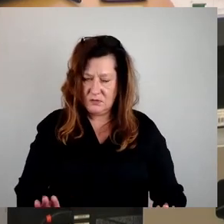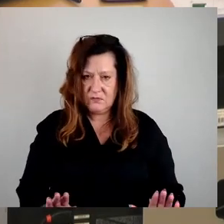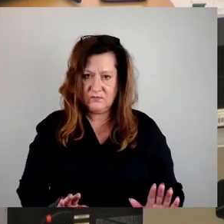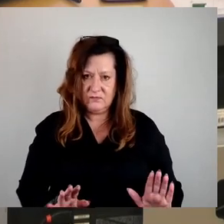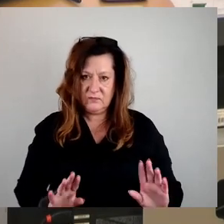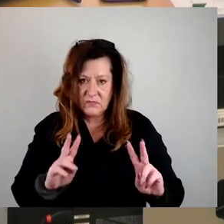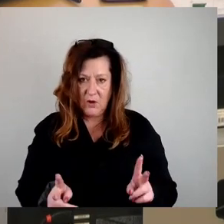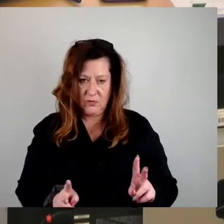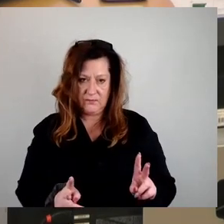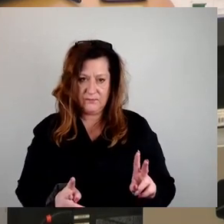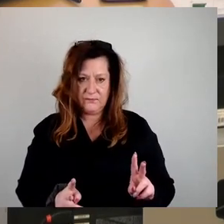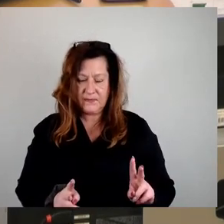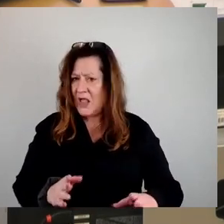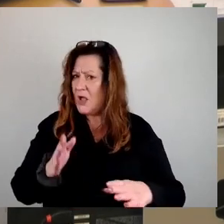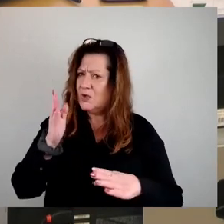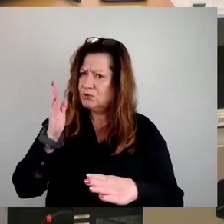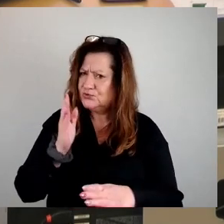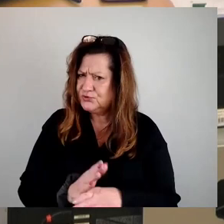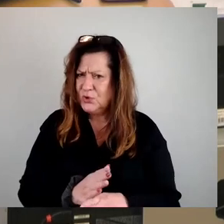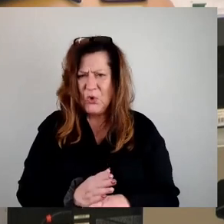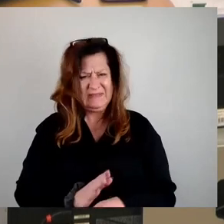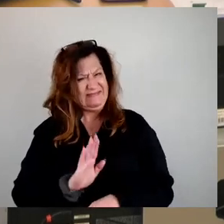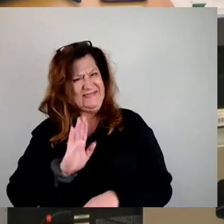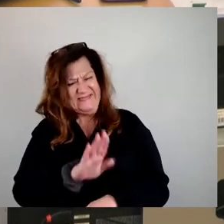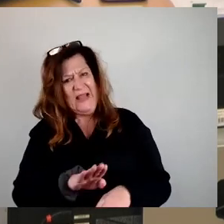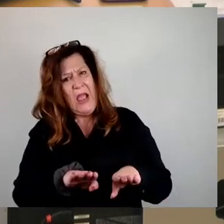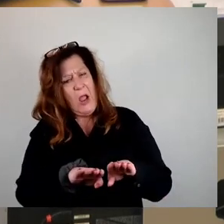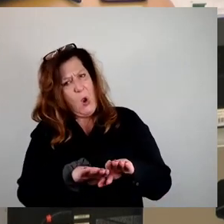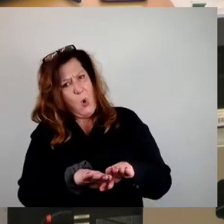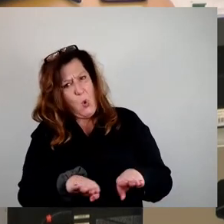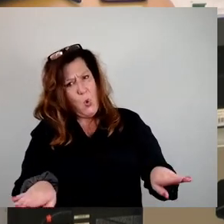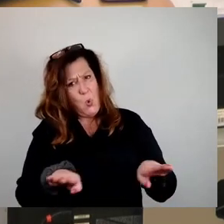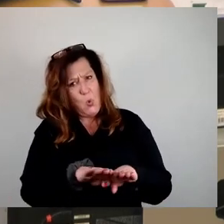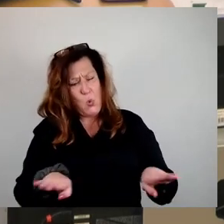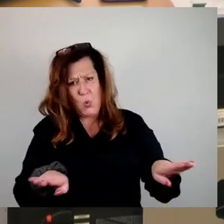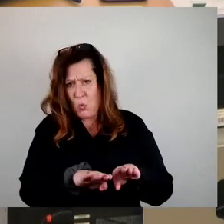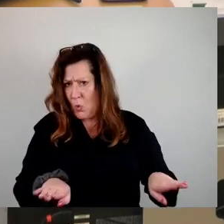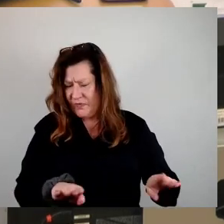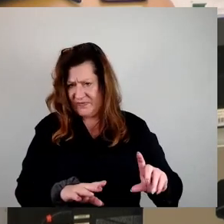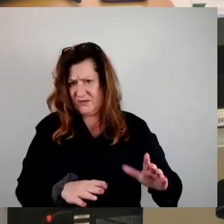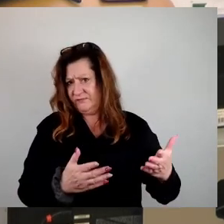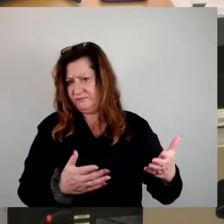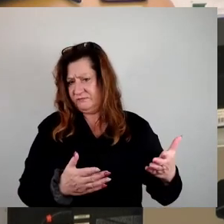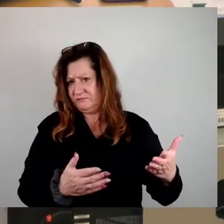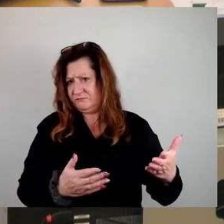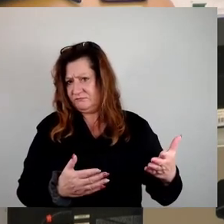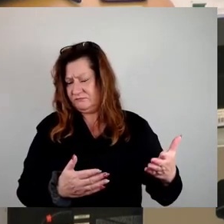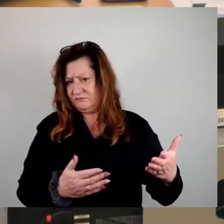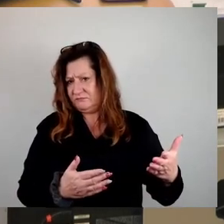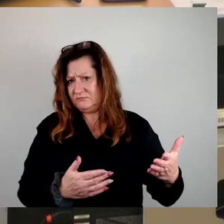schon Ihr Grundansatz, den Sie in dieser Frage formulieren, ungenau.